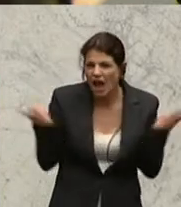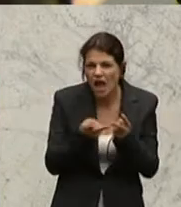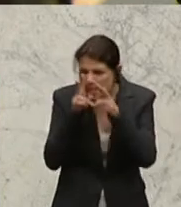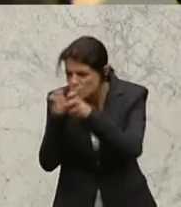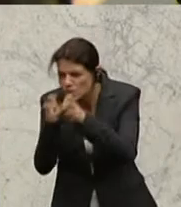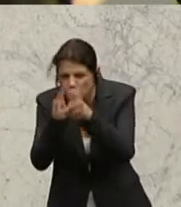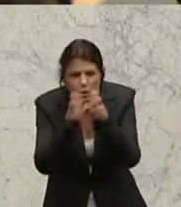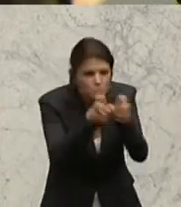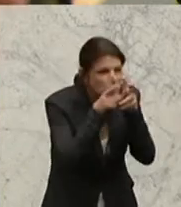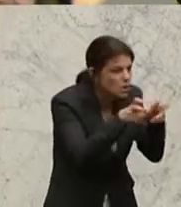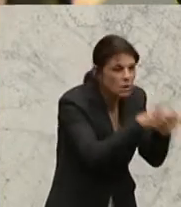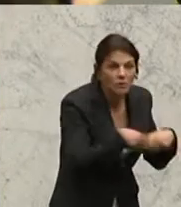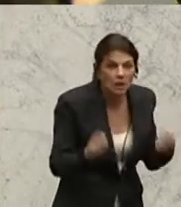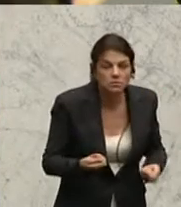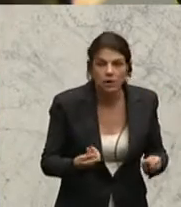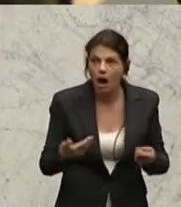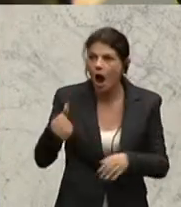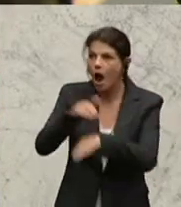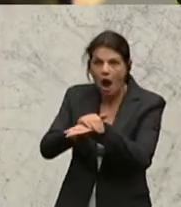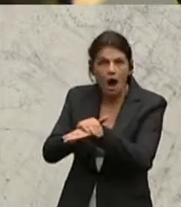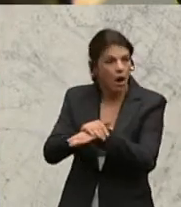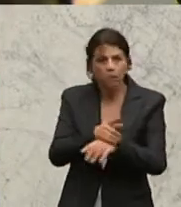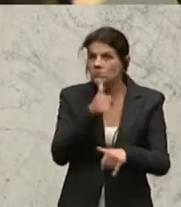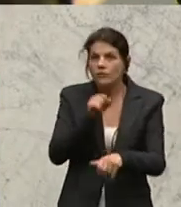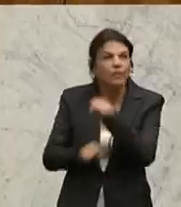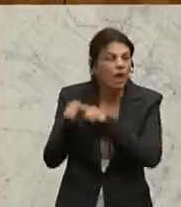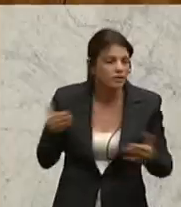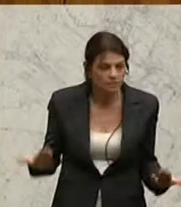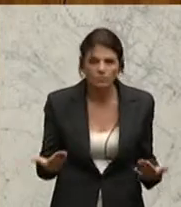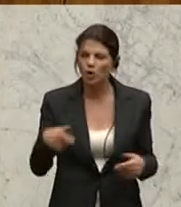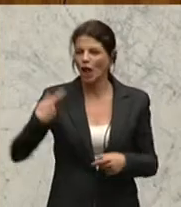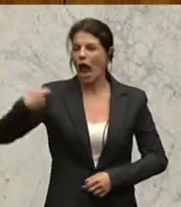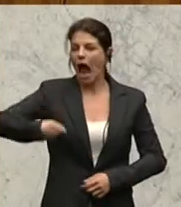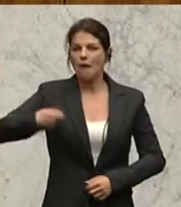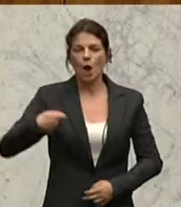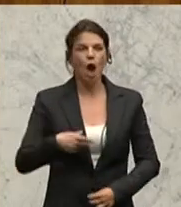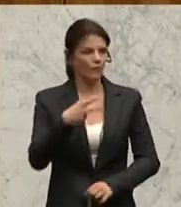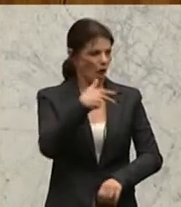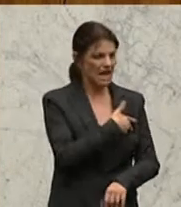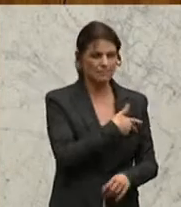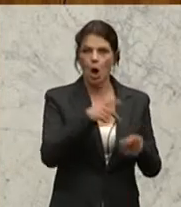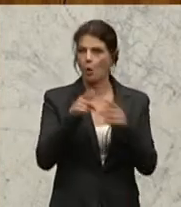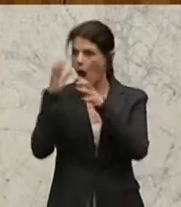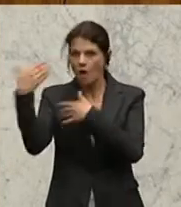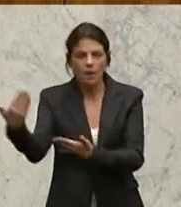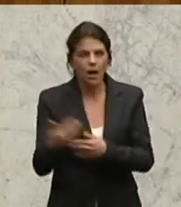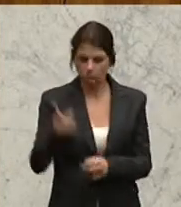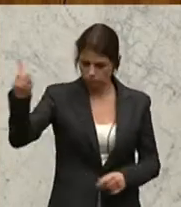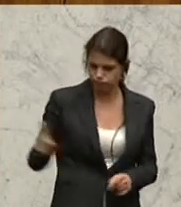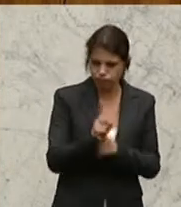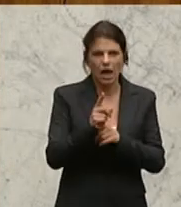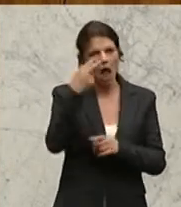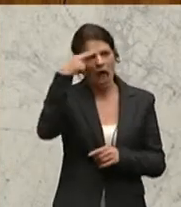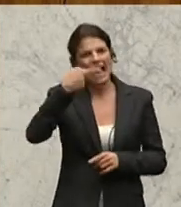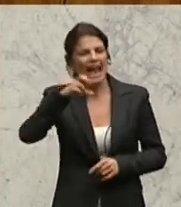nur in irgendeiner Form bewegt. Und dann kommen die Abgeordneten von SPÖ und ÖVP heraus, der Herr Gerstl, der Herr